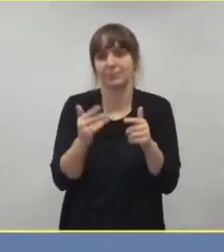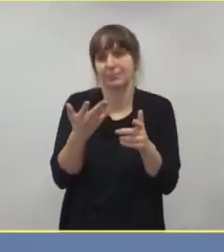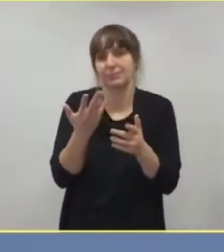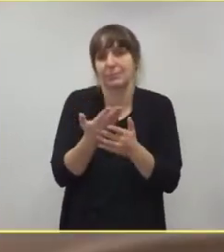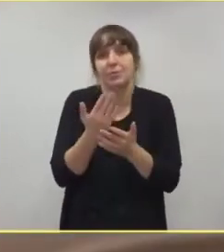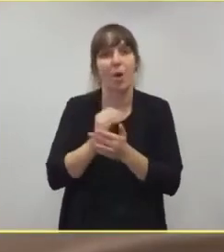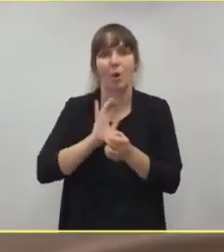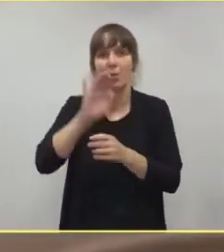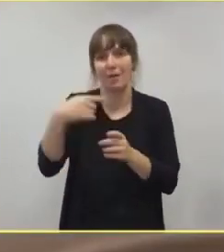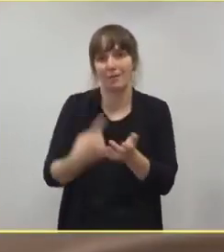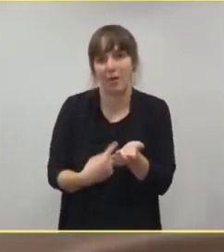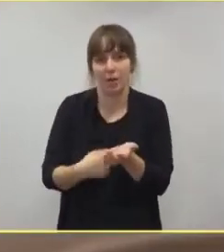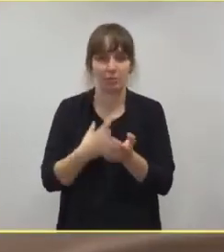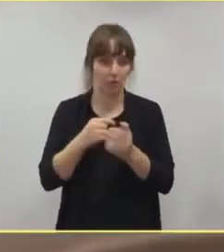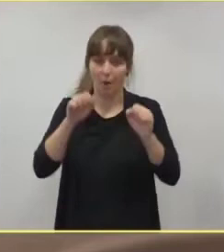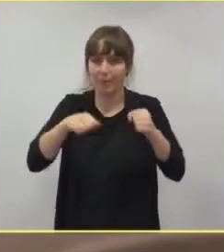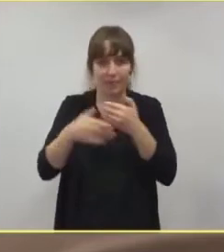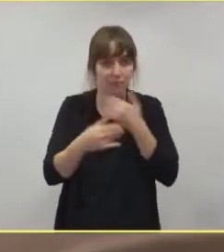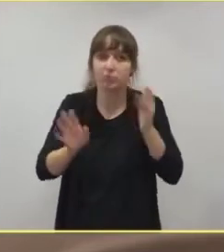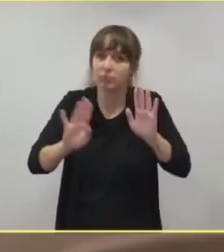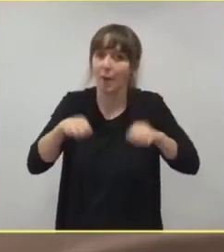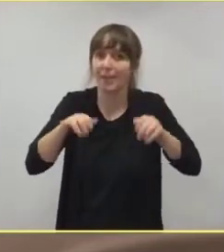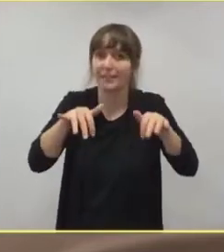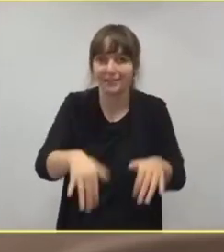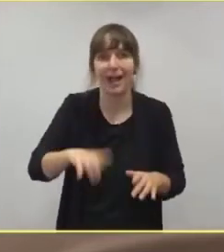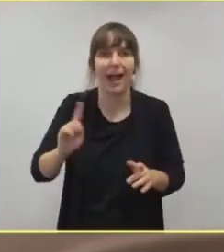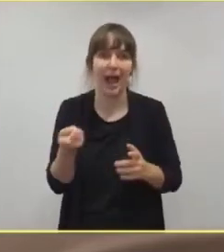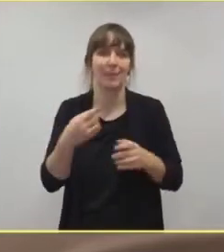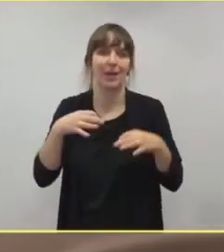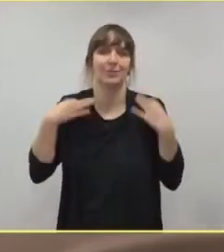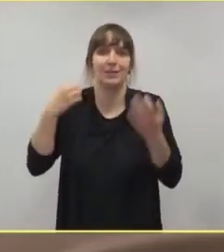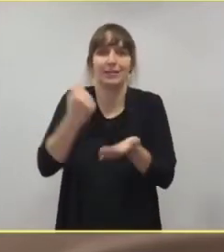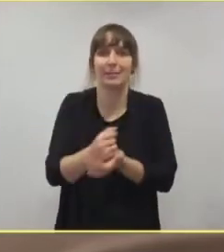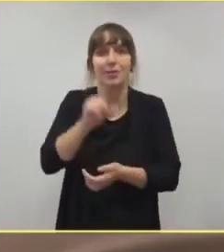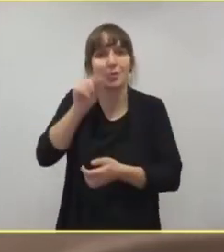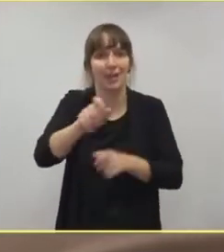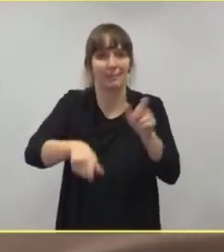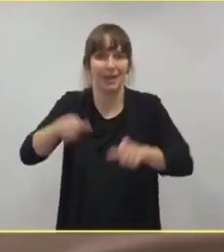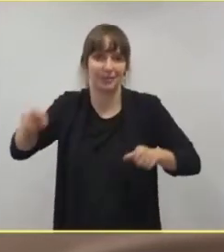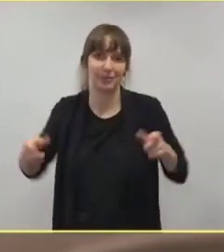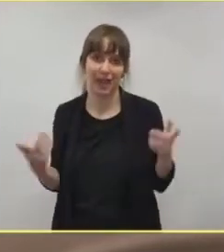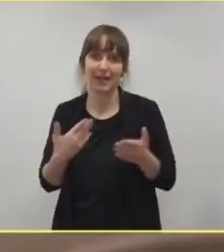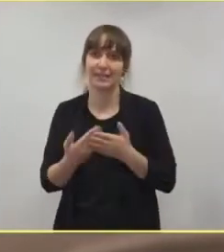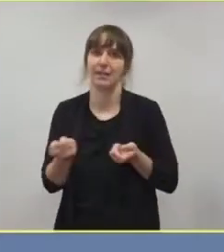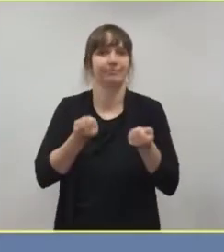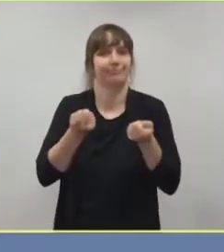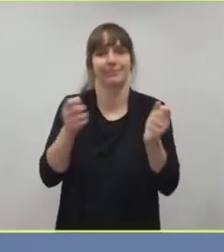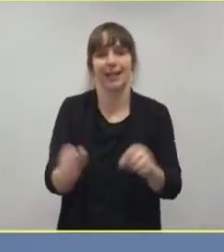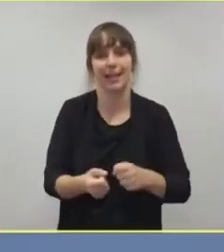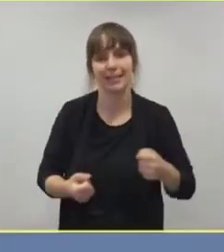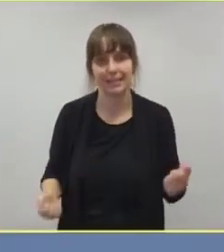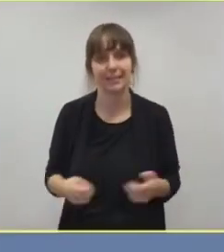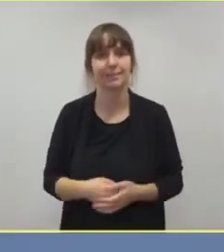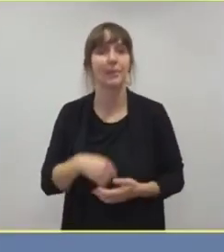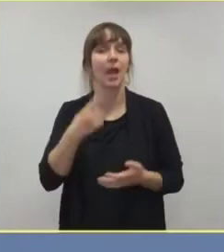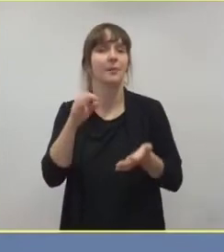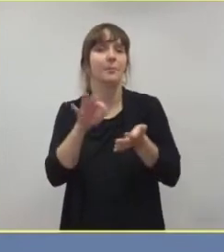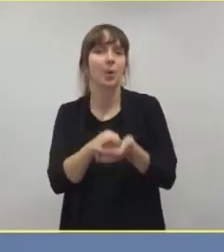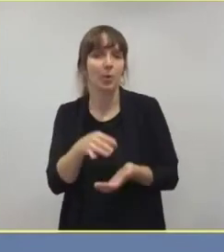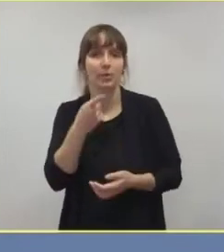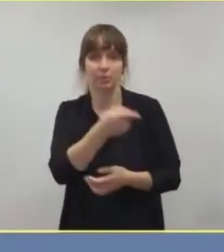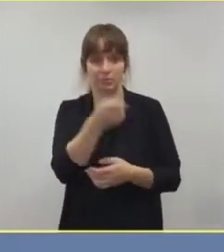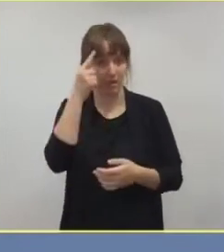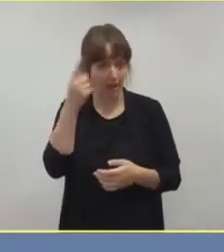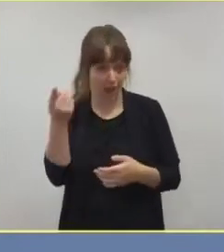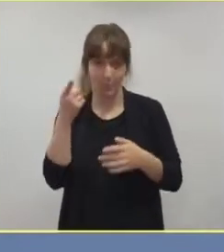Sie sind einfach, und das wissen wir, einfach in der Unterzahl und während der Sache nicht mehr Herr. Ein Punkt noch, ganz wichtig, wenn Sie glauben, dass wir in deutschen Kliniken